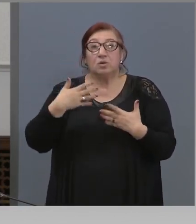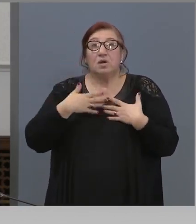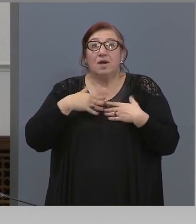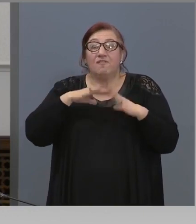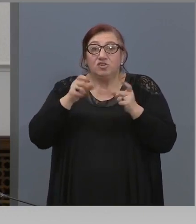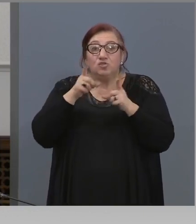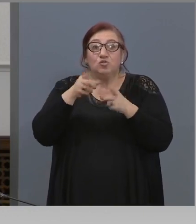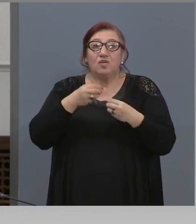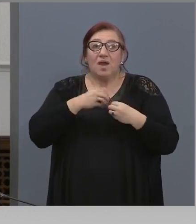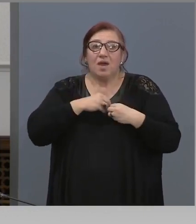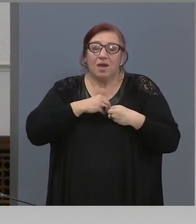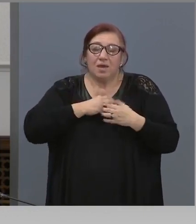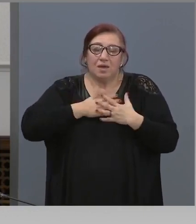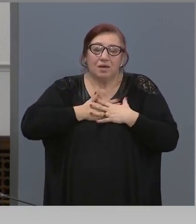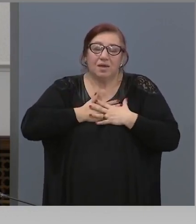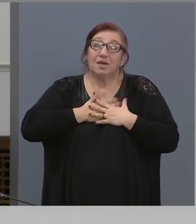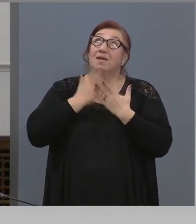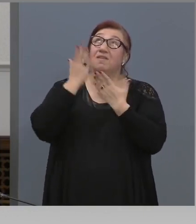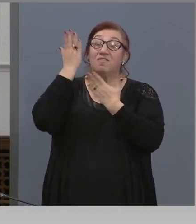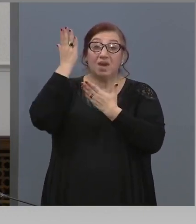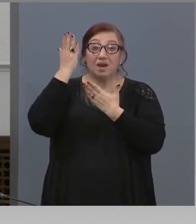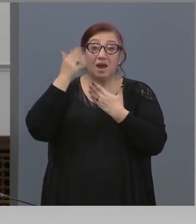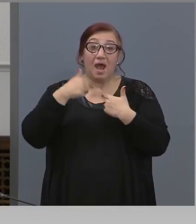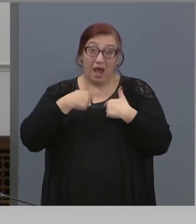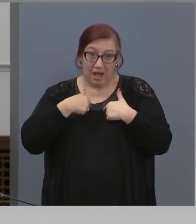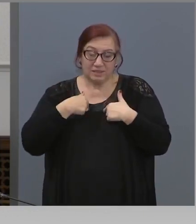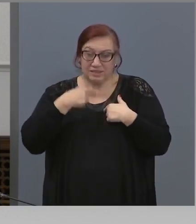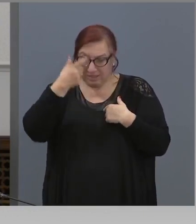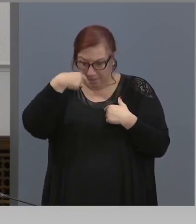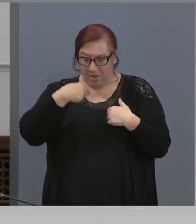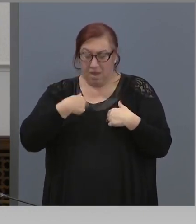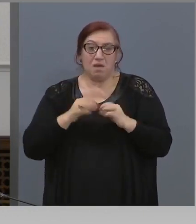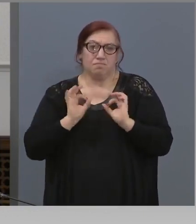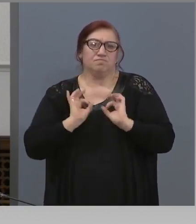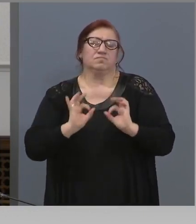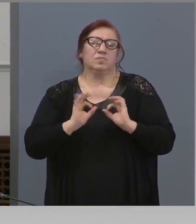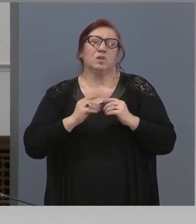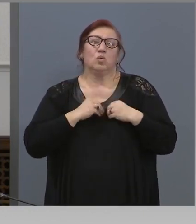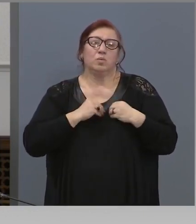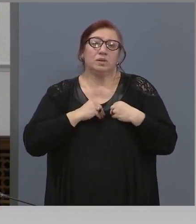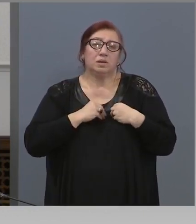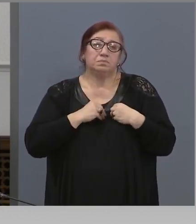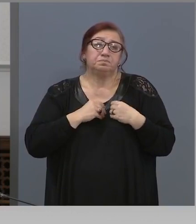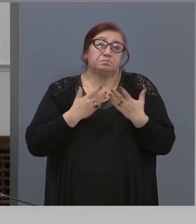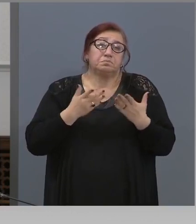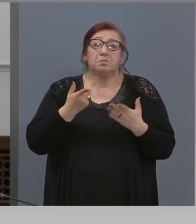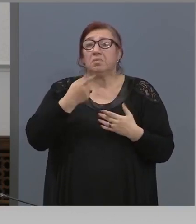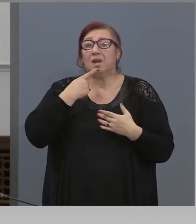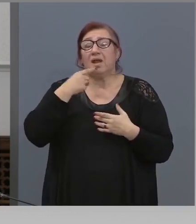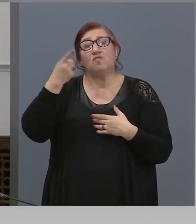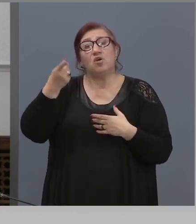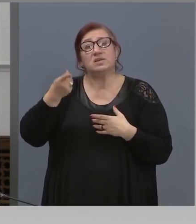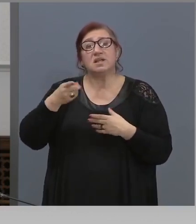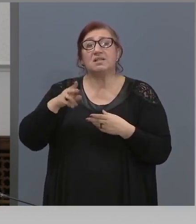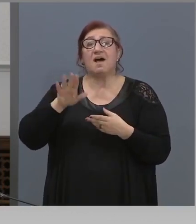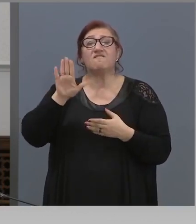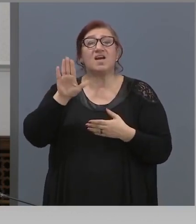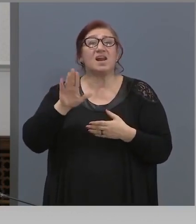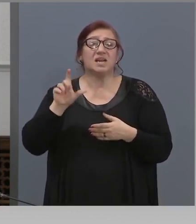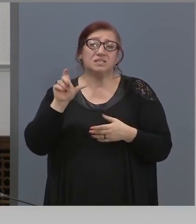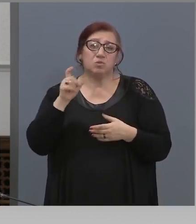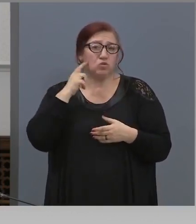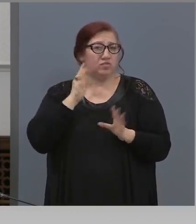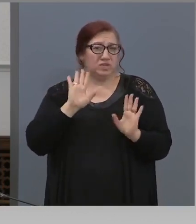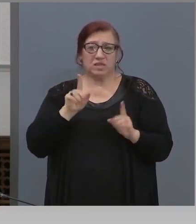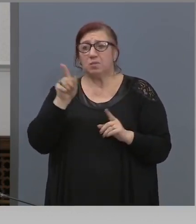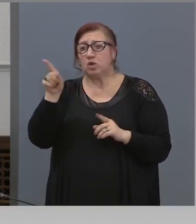Иначе какво? Ако самият, аз не съм убеден. А какво е казал Симеонов, явно и той дали е визел в църква, не знам. Това си е